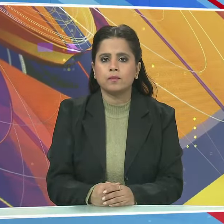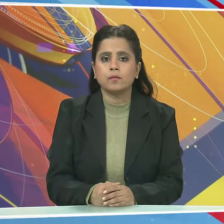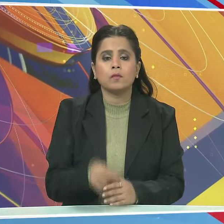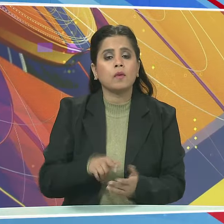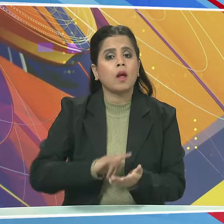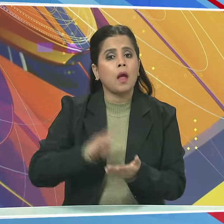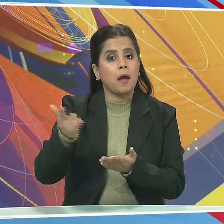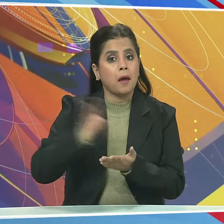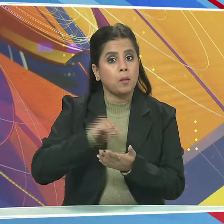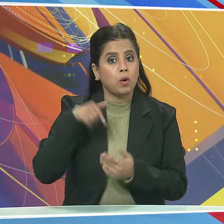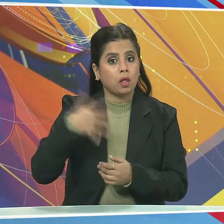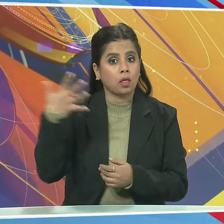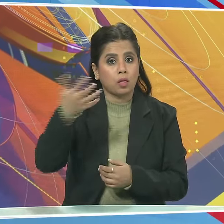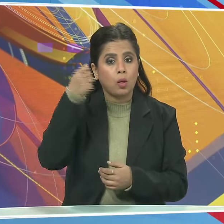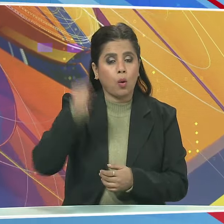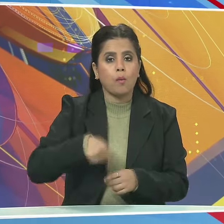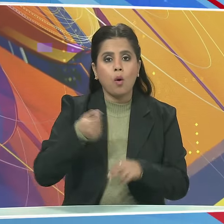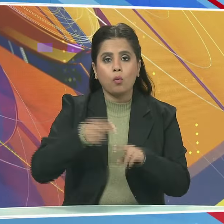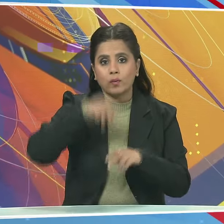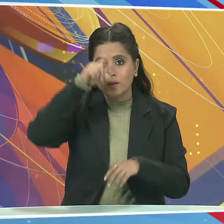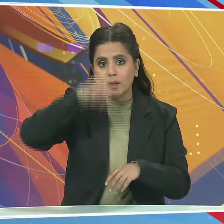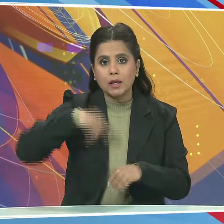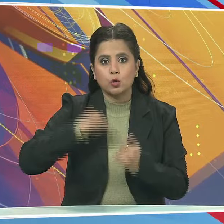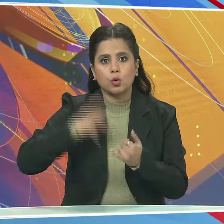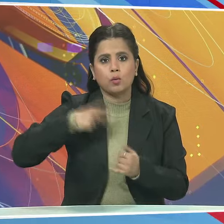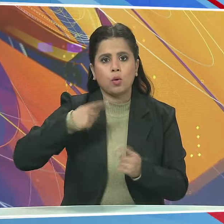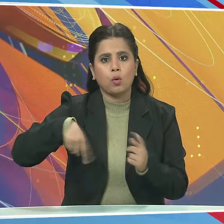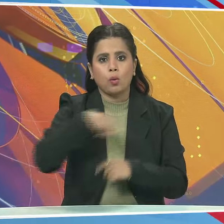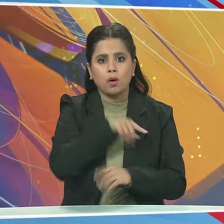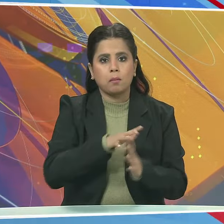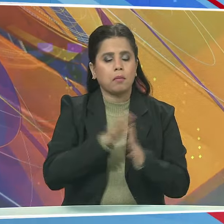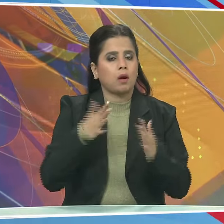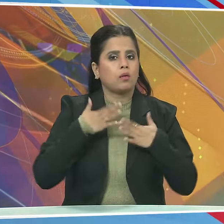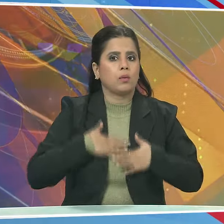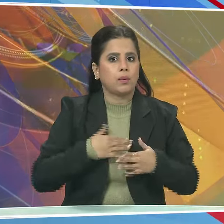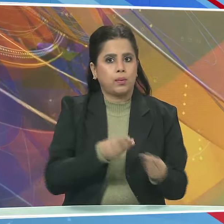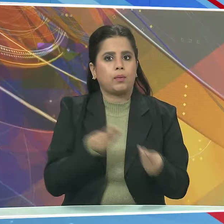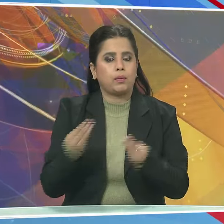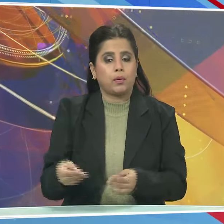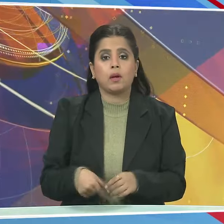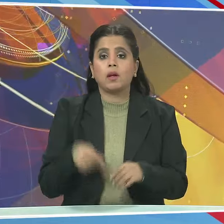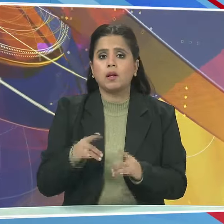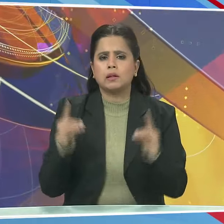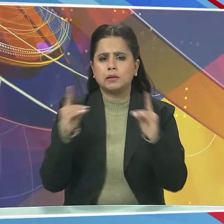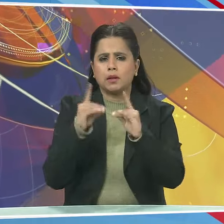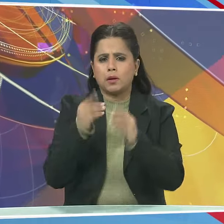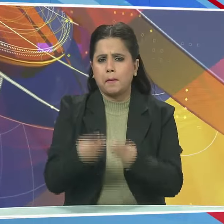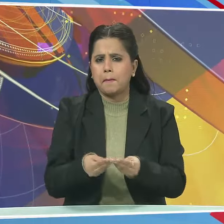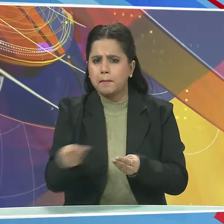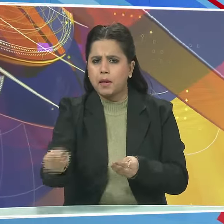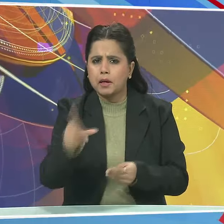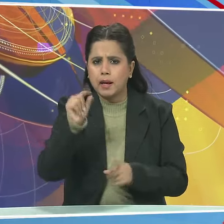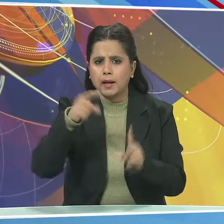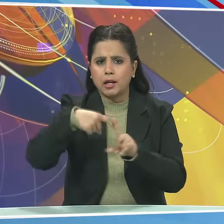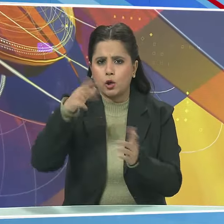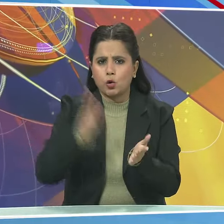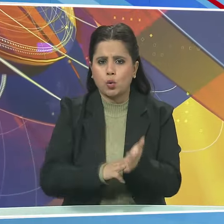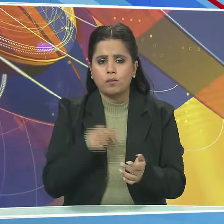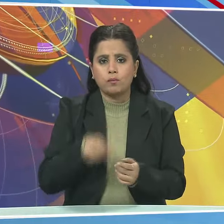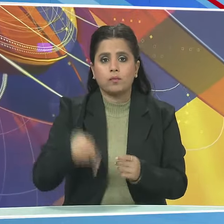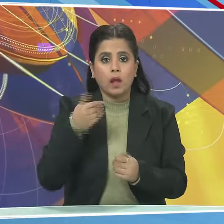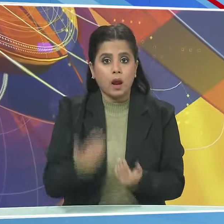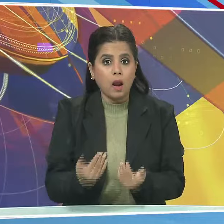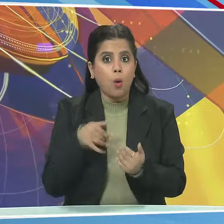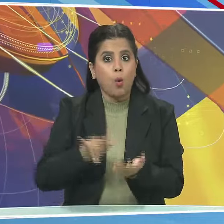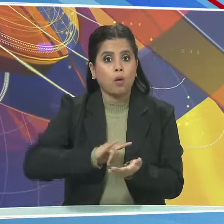एरपोर्ट अथारिटी ओफ इंडिया को सुप्रिम कोट से बड़ी राहत मिली है ताजमेहल से लगभग 10 किलोमेटर दूर अब